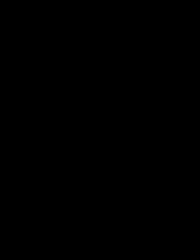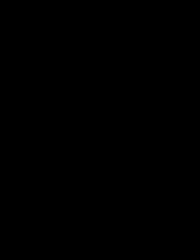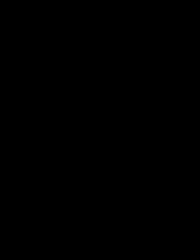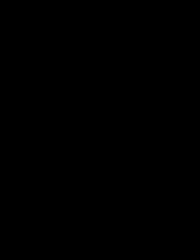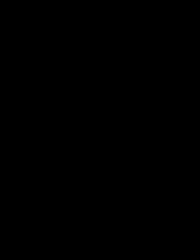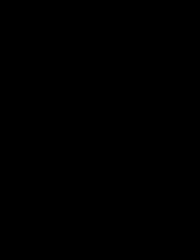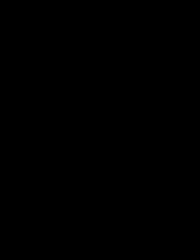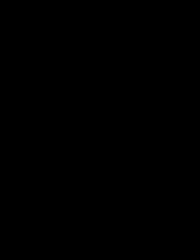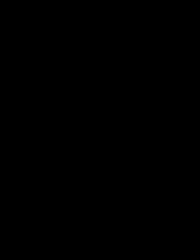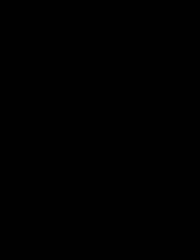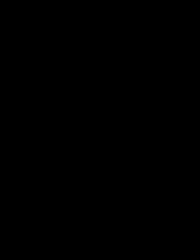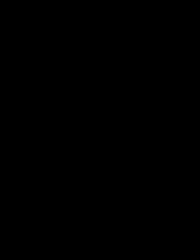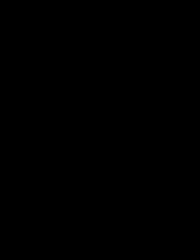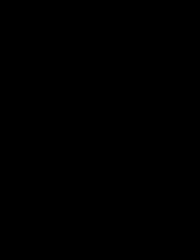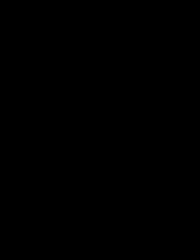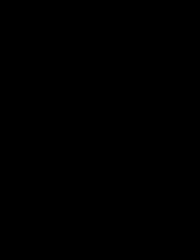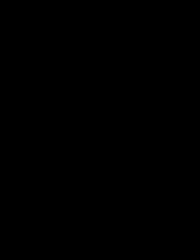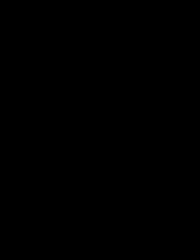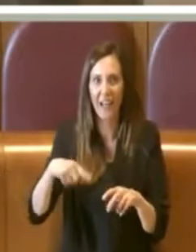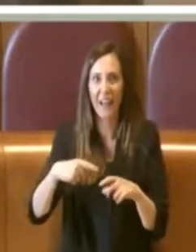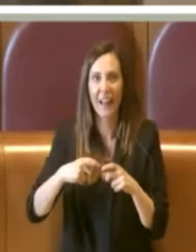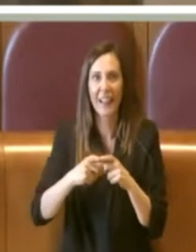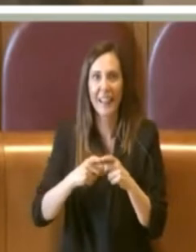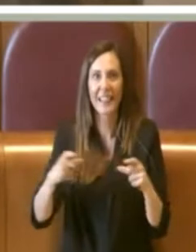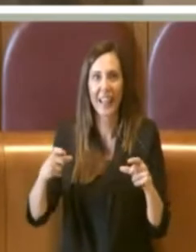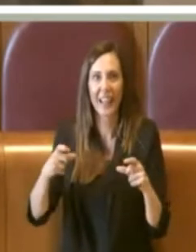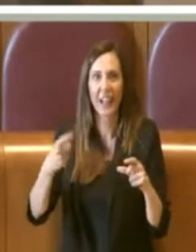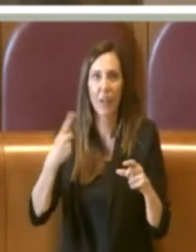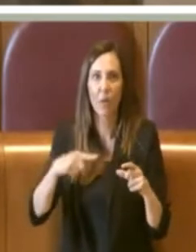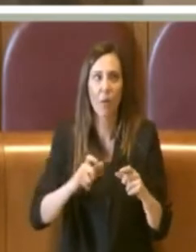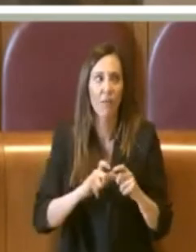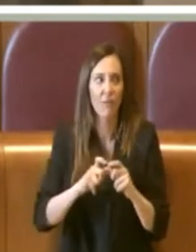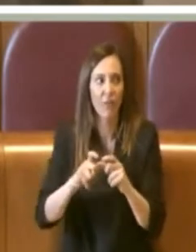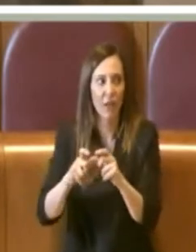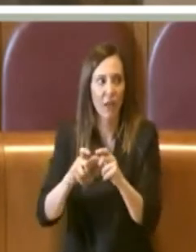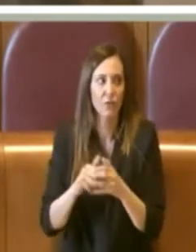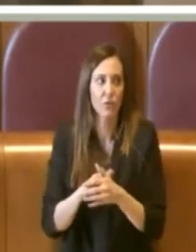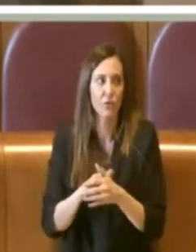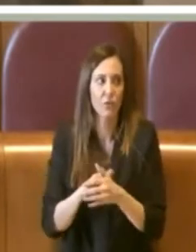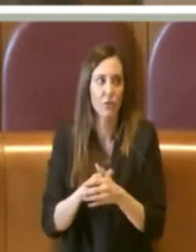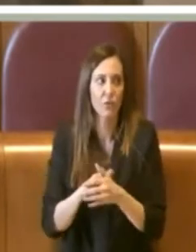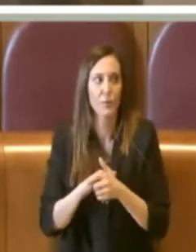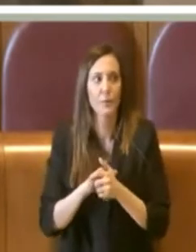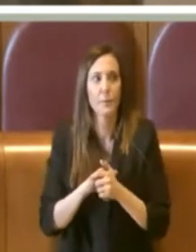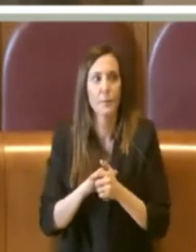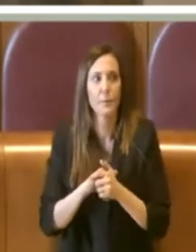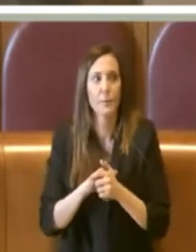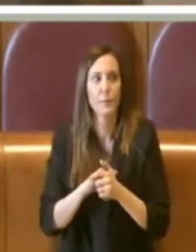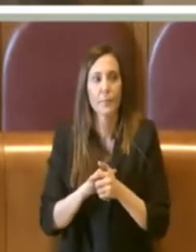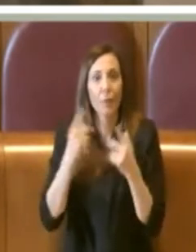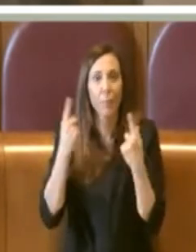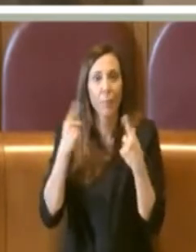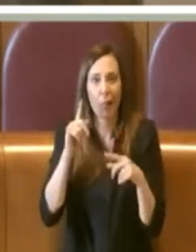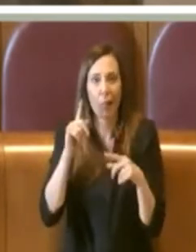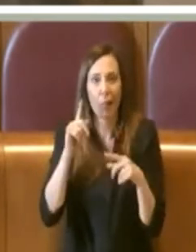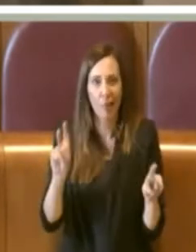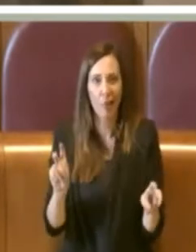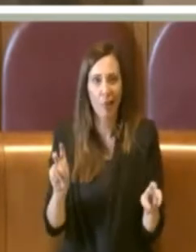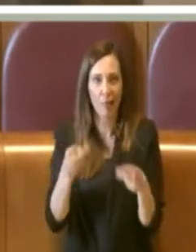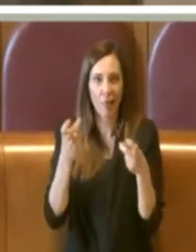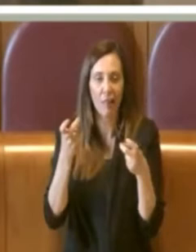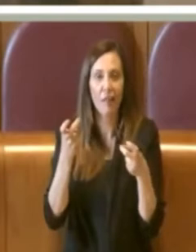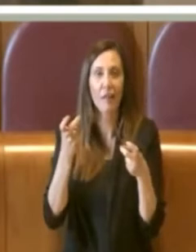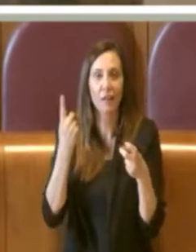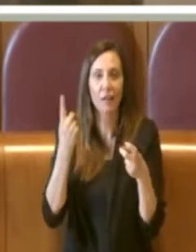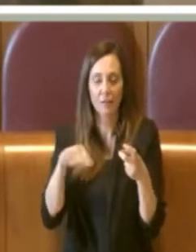viaggio. Però ecco, approfitto di questa posizione in aula anche